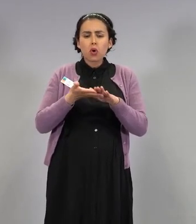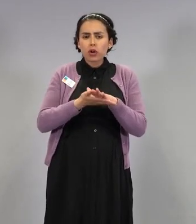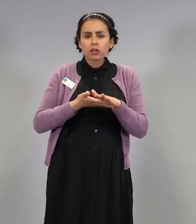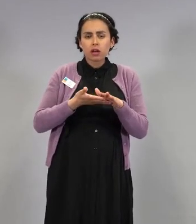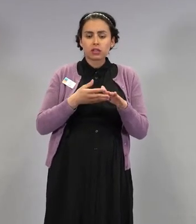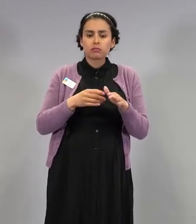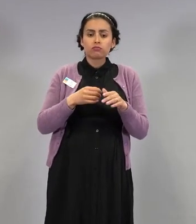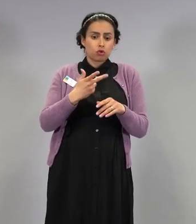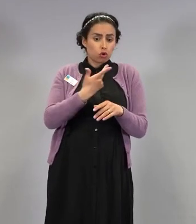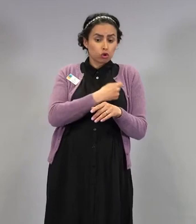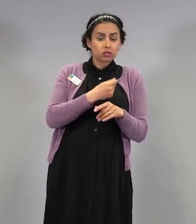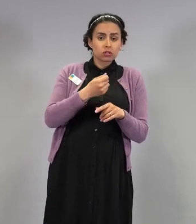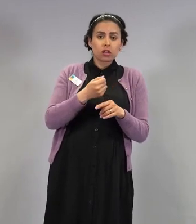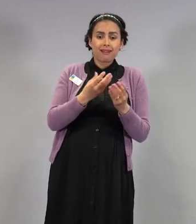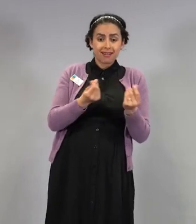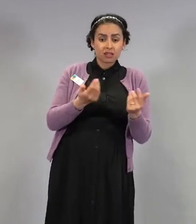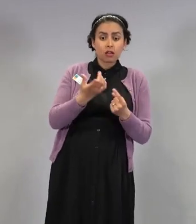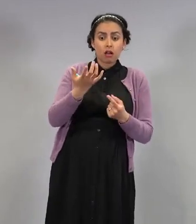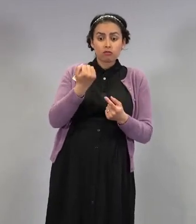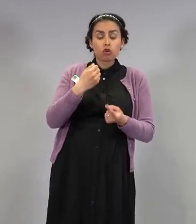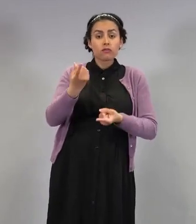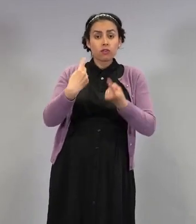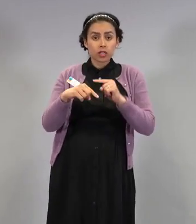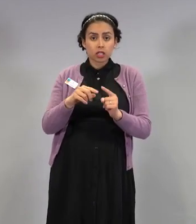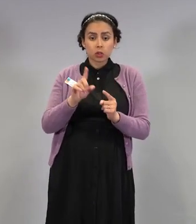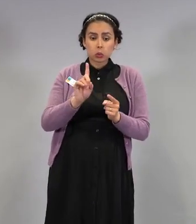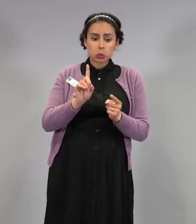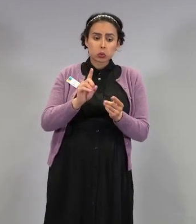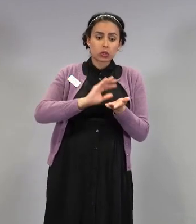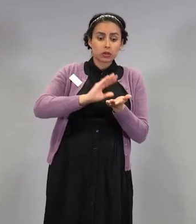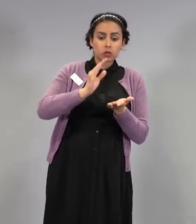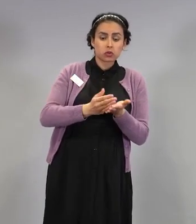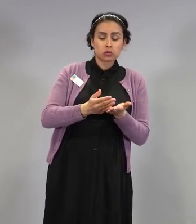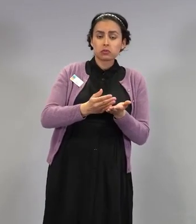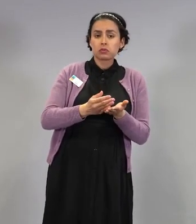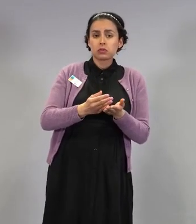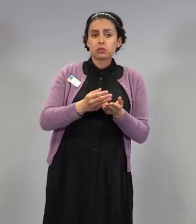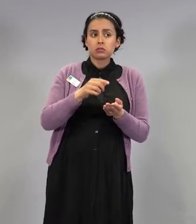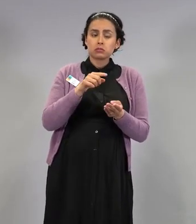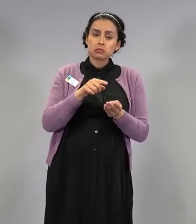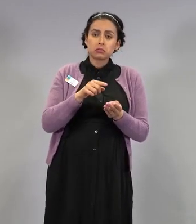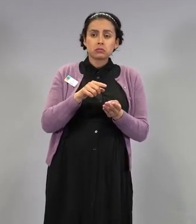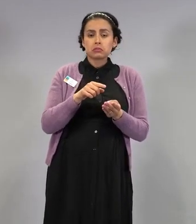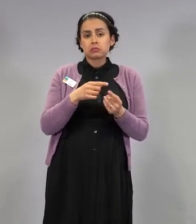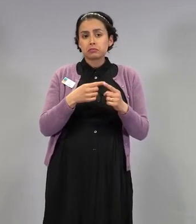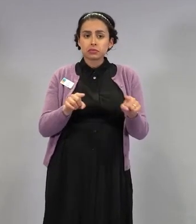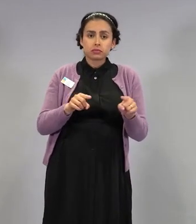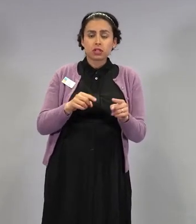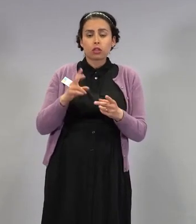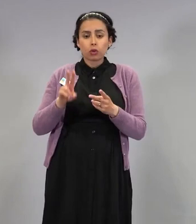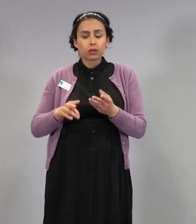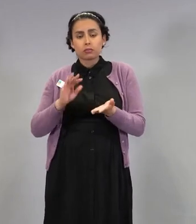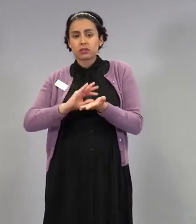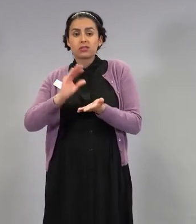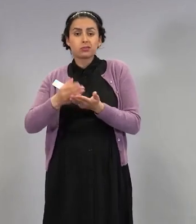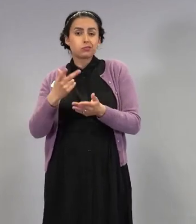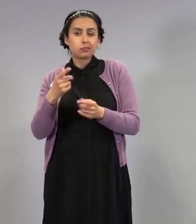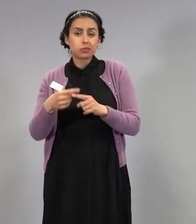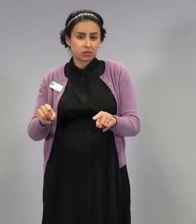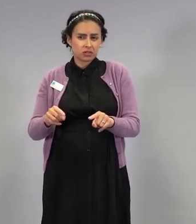rokotetta ykkös- ja kakkosannosten välillä? Luulen, että Hanna aika paljon vastasi luennossaan tähän.